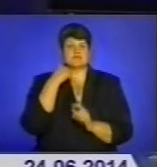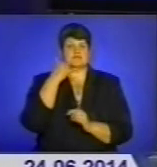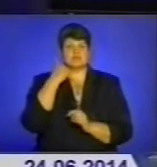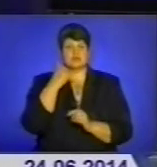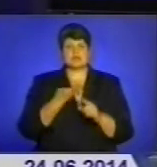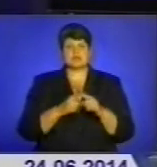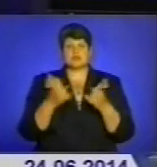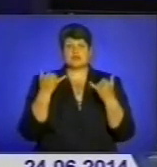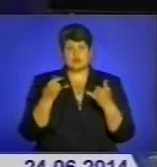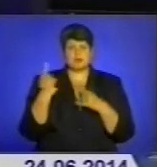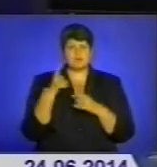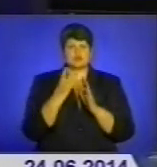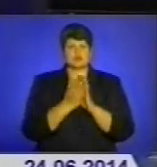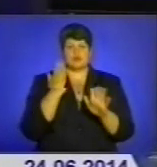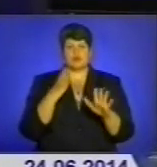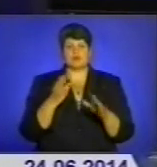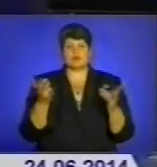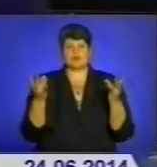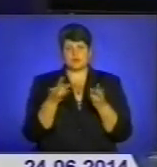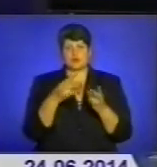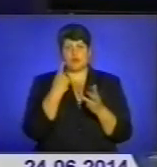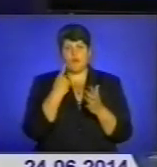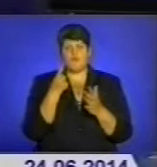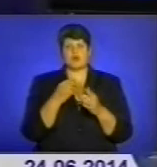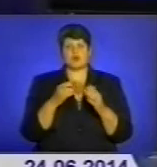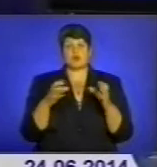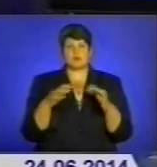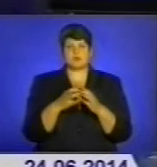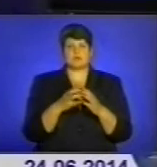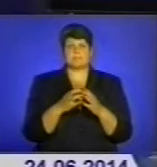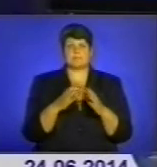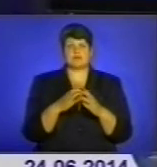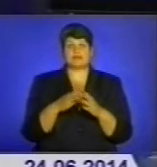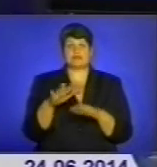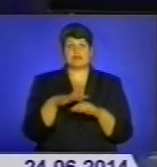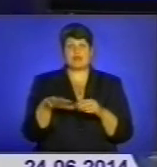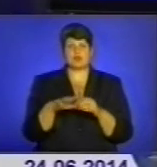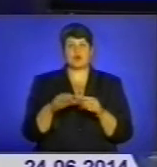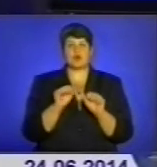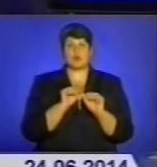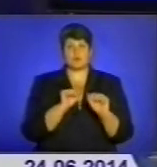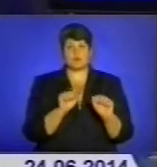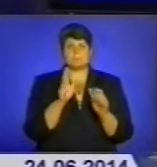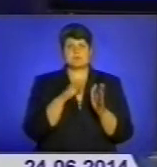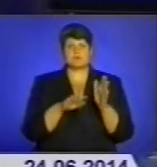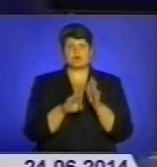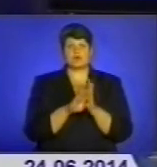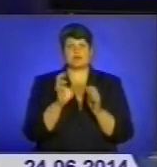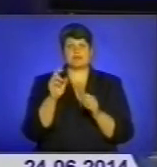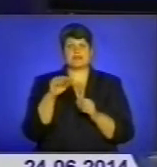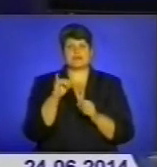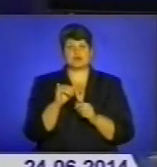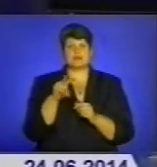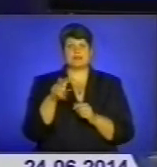сьогодні першочергова необхідність, наголошує командир батальйону територіальної оборони Тернопільської області, підполковник Ігор Ларін.